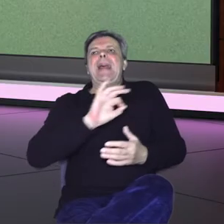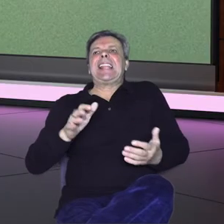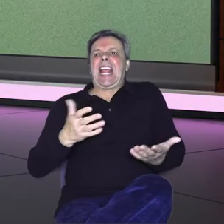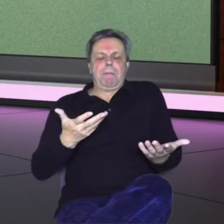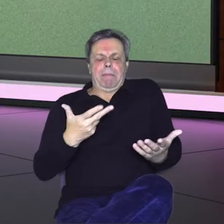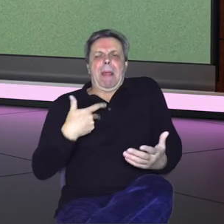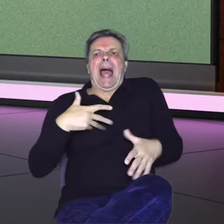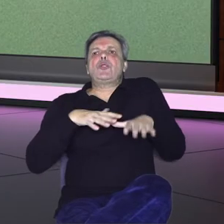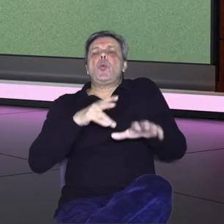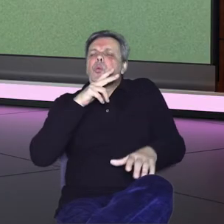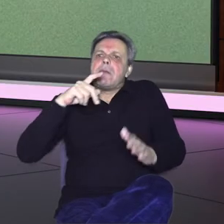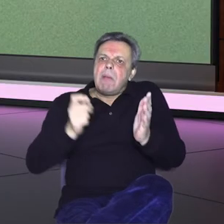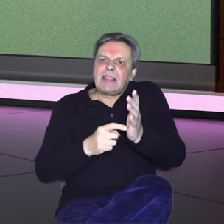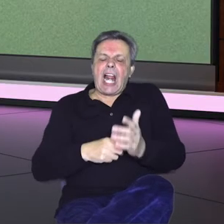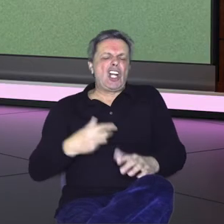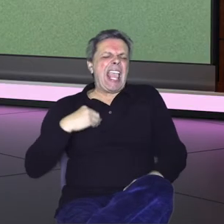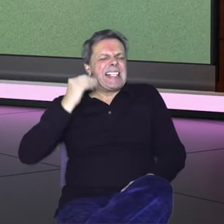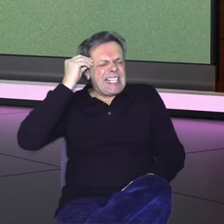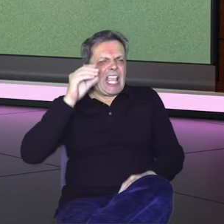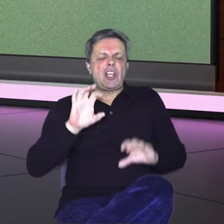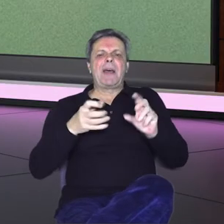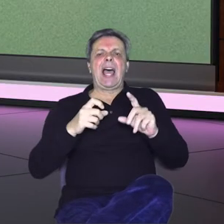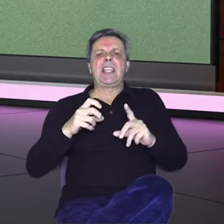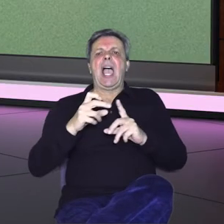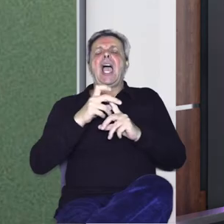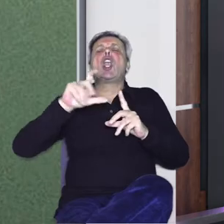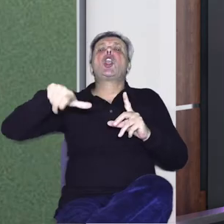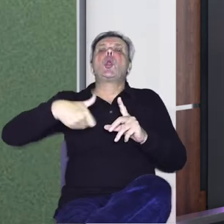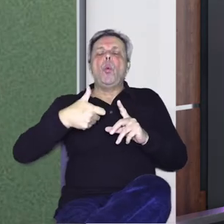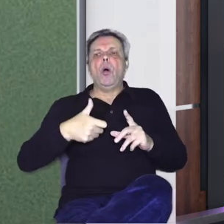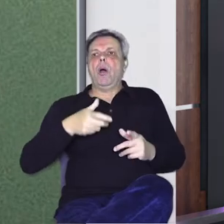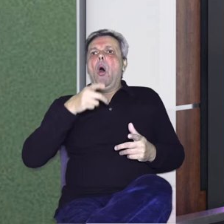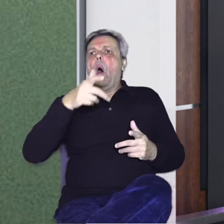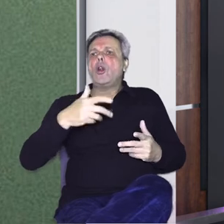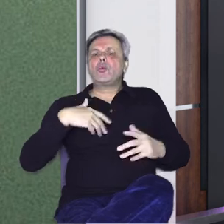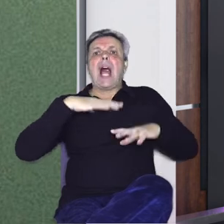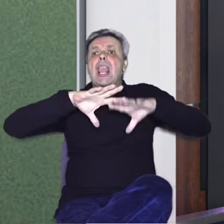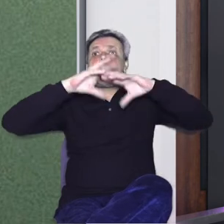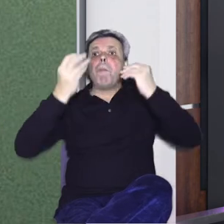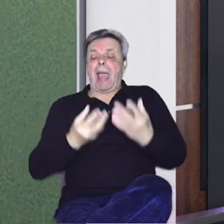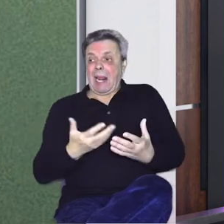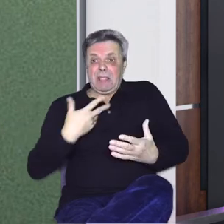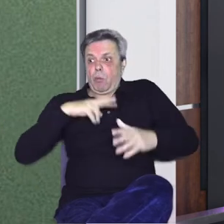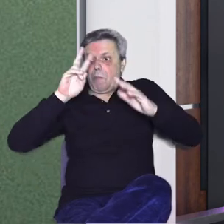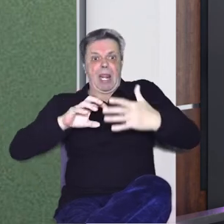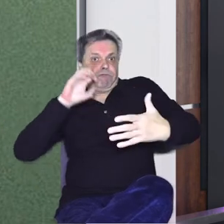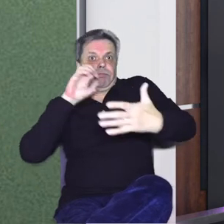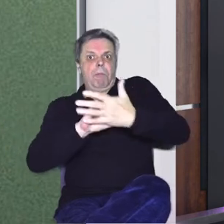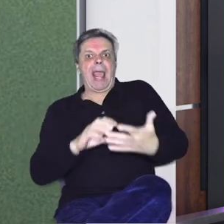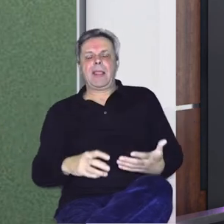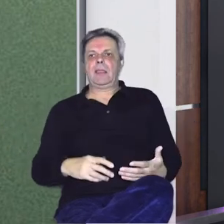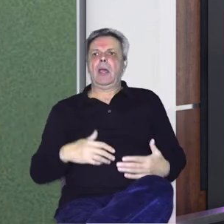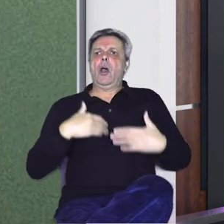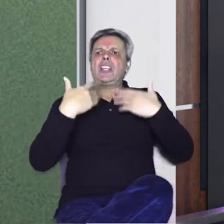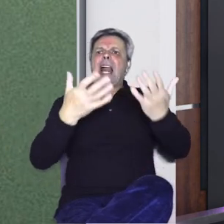Nas su ljudi tražili, sjećam se, radija Q102. Oni su nam kompletan branding za radio snimili, odradili,